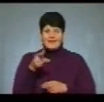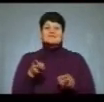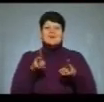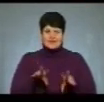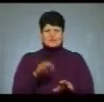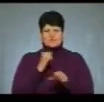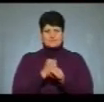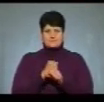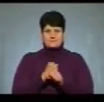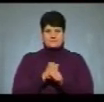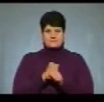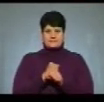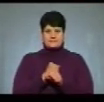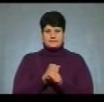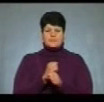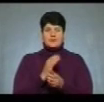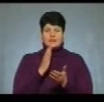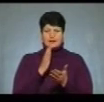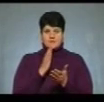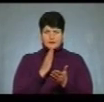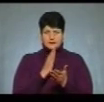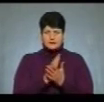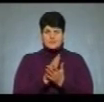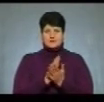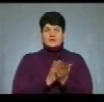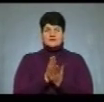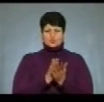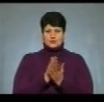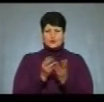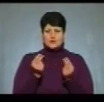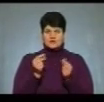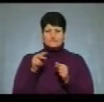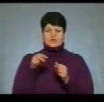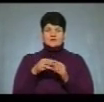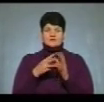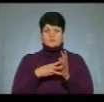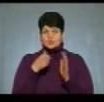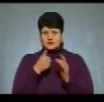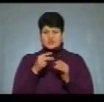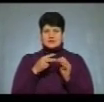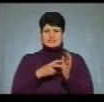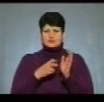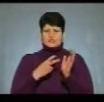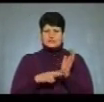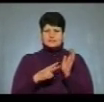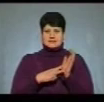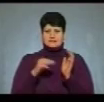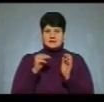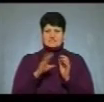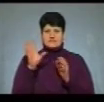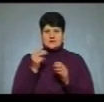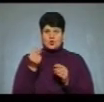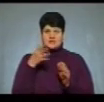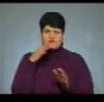Маю відзерні на інфраструктуру гроші. В 18-му році 777 тисяч. І всі гроші використовували.